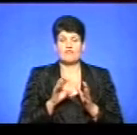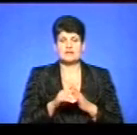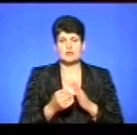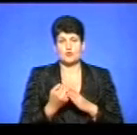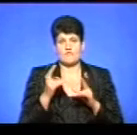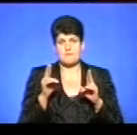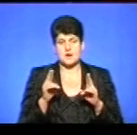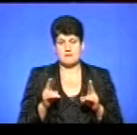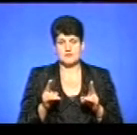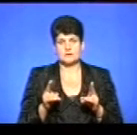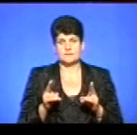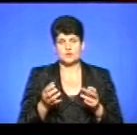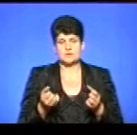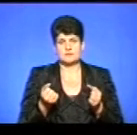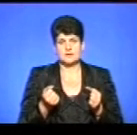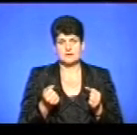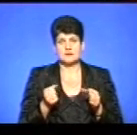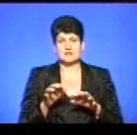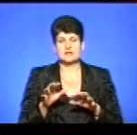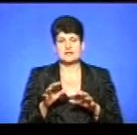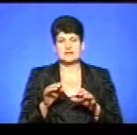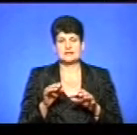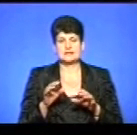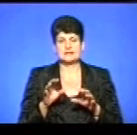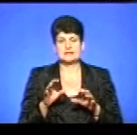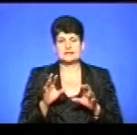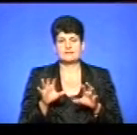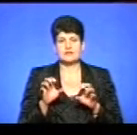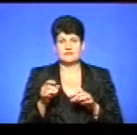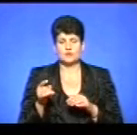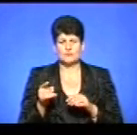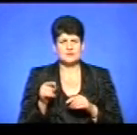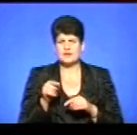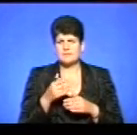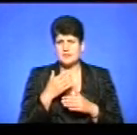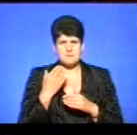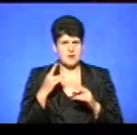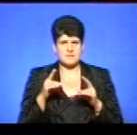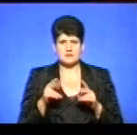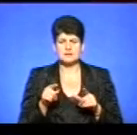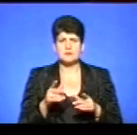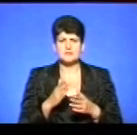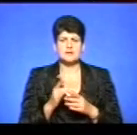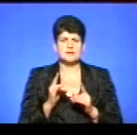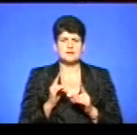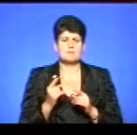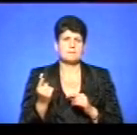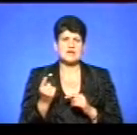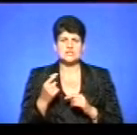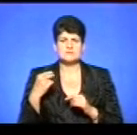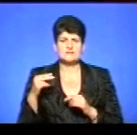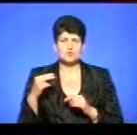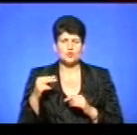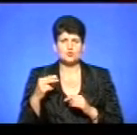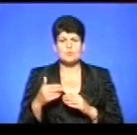нових правил утримання тварин в місті Тернополі. Сама петиція не містить цих правил і є тільки першим дзвіночком,